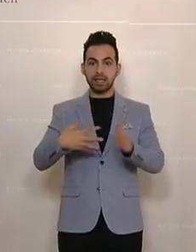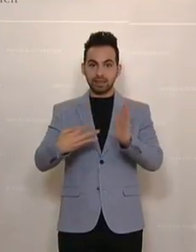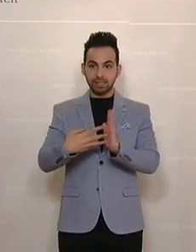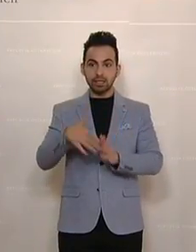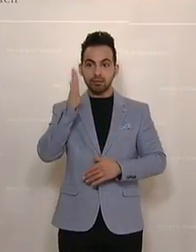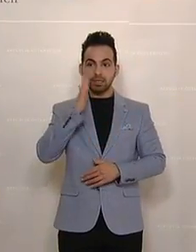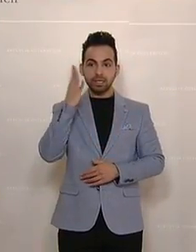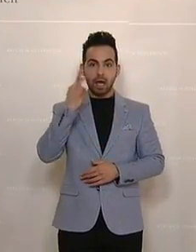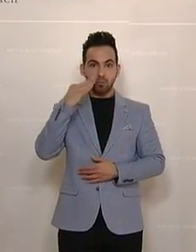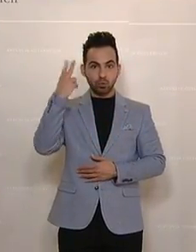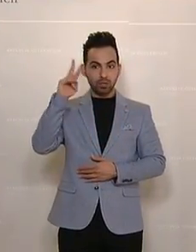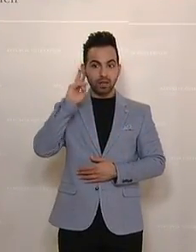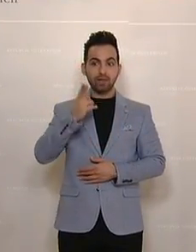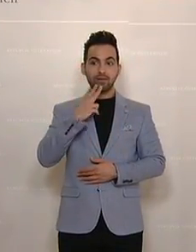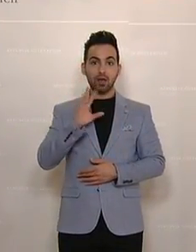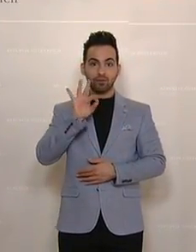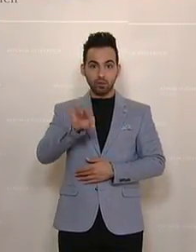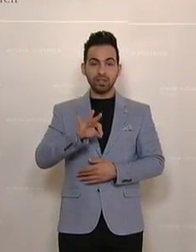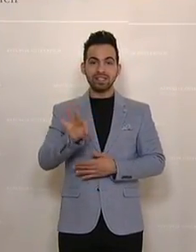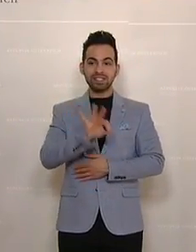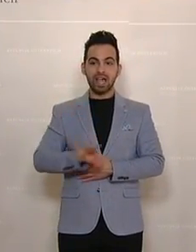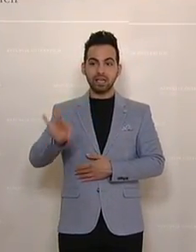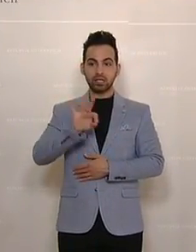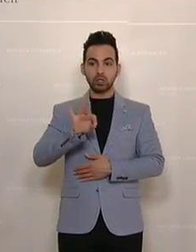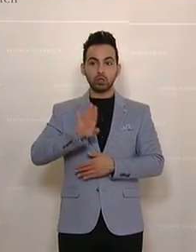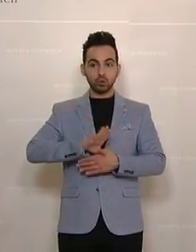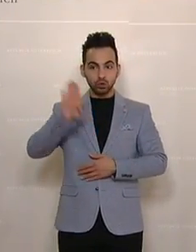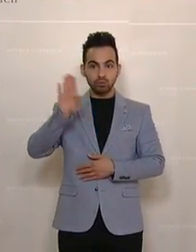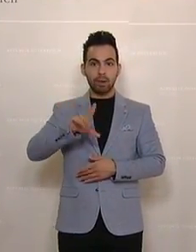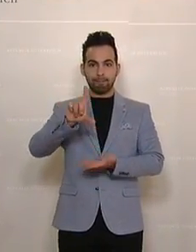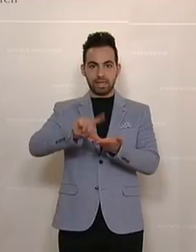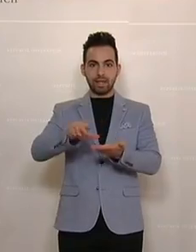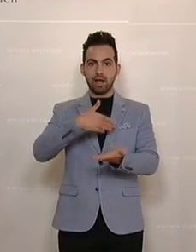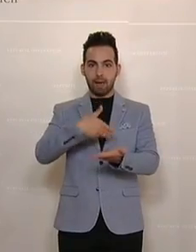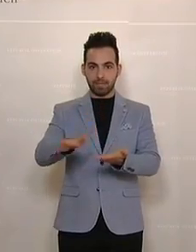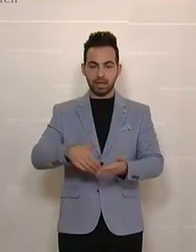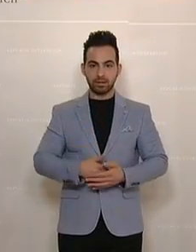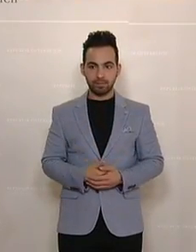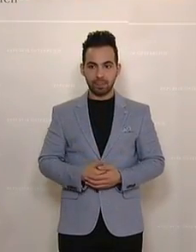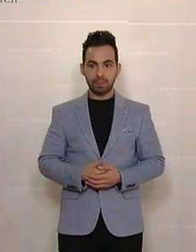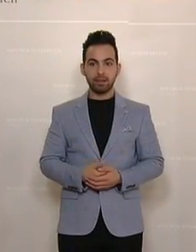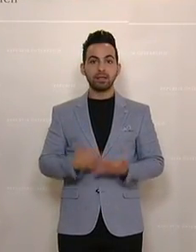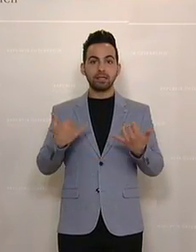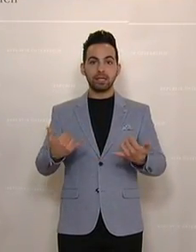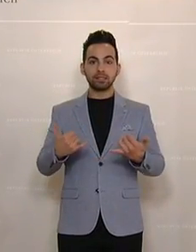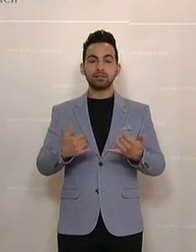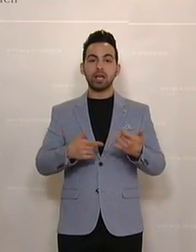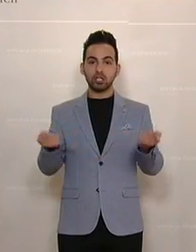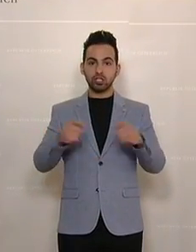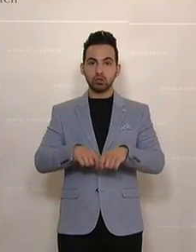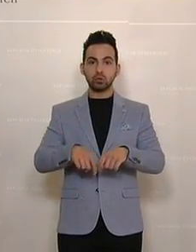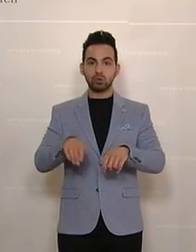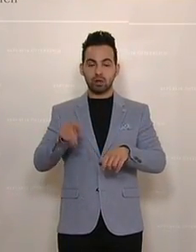geht es um insgesamt 17 nachhaltige Entwicklungsziele, zu der sich die UNO-Mitgliedstaaten verpflichtet haben.